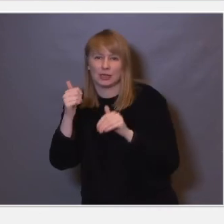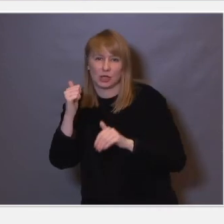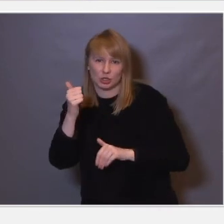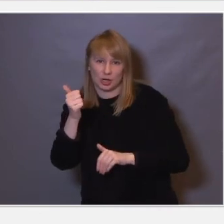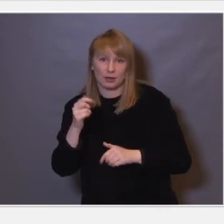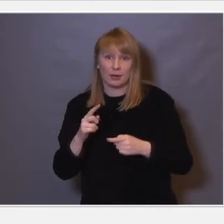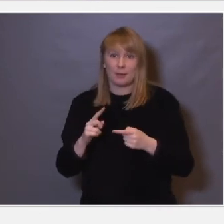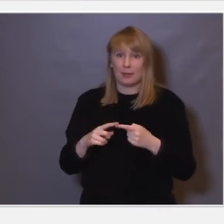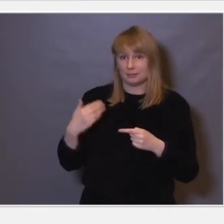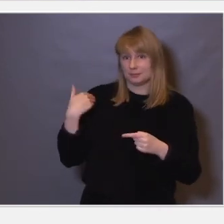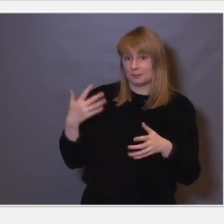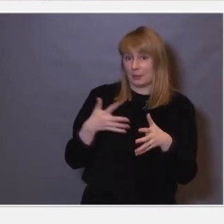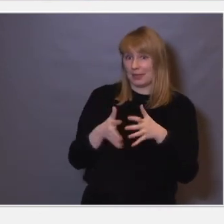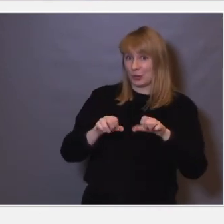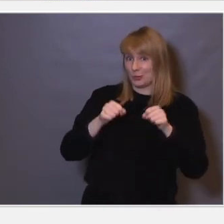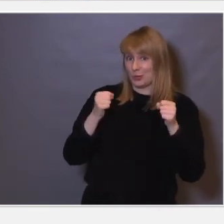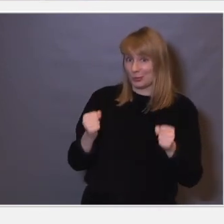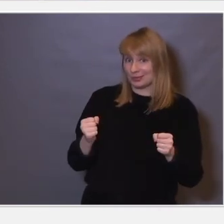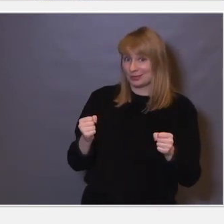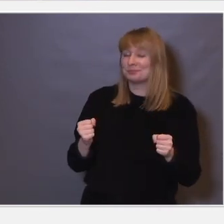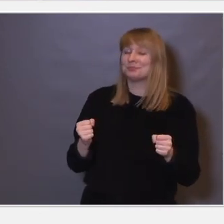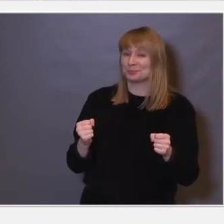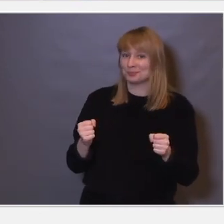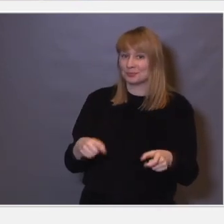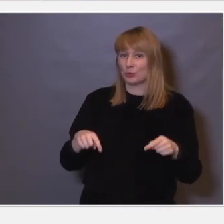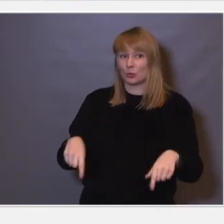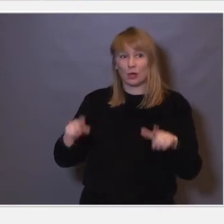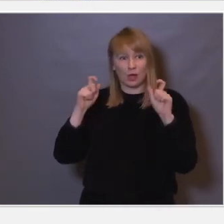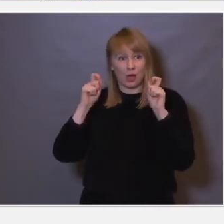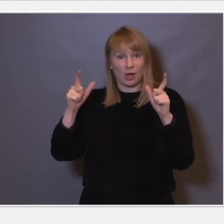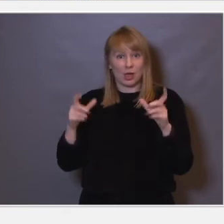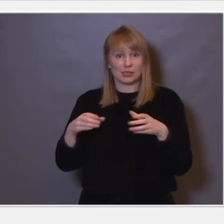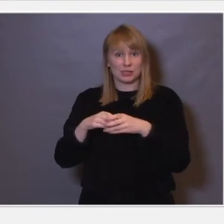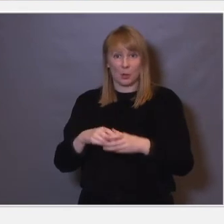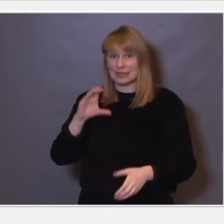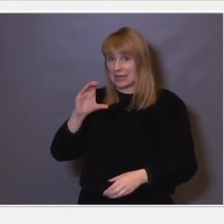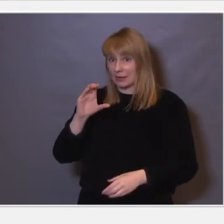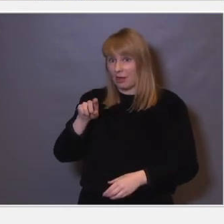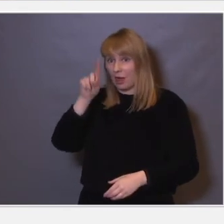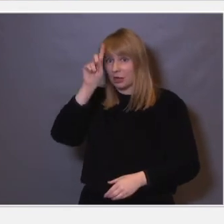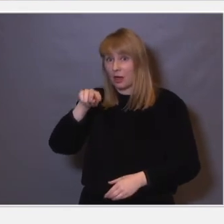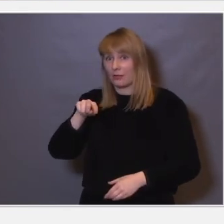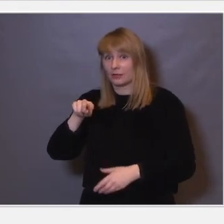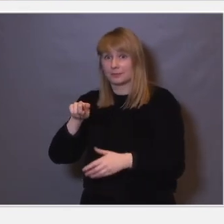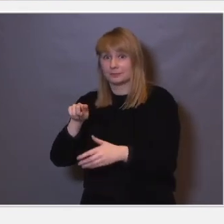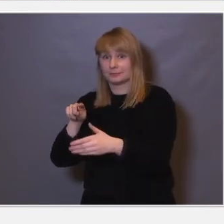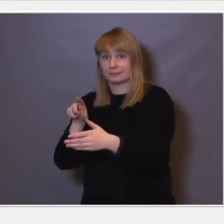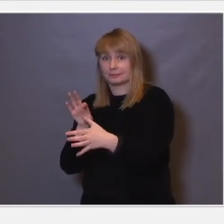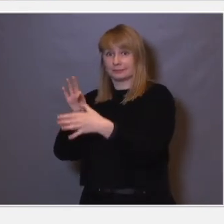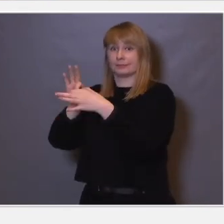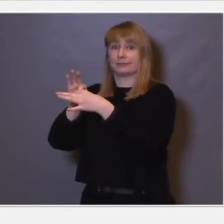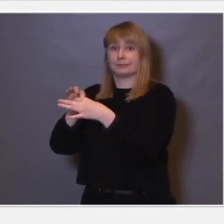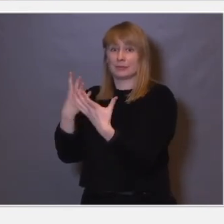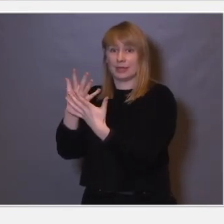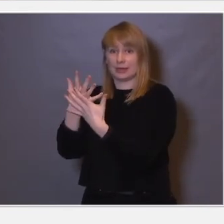gjennombrud veldig nylig, som gjør at man ser faktisk at disse stamcellene kan klare å integrere seg i et nervecellenettverk og